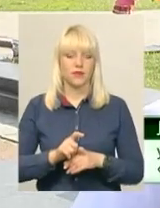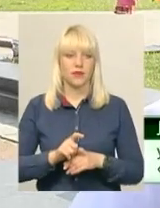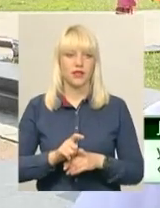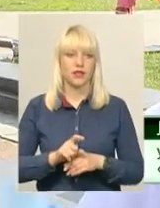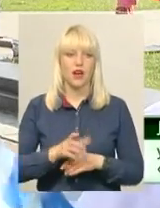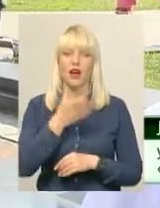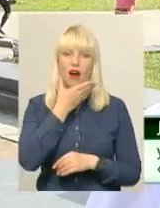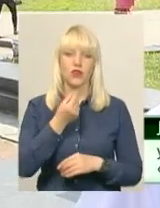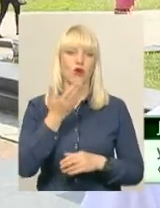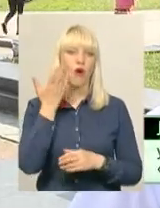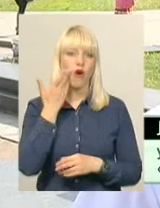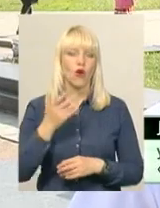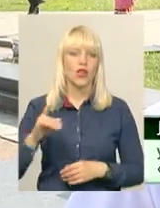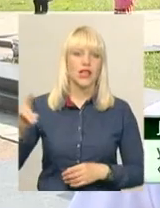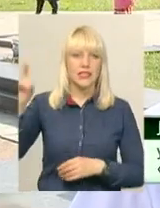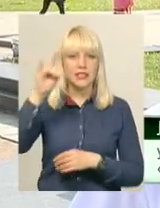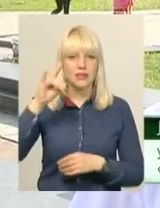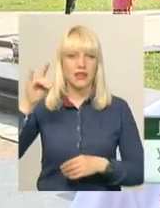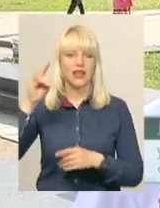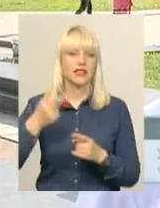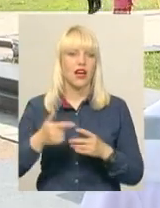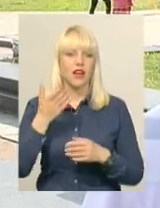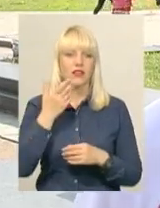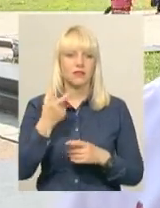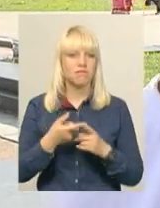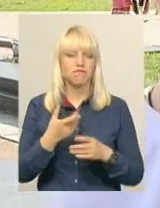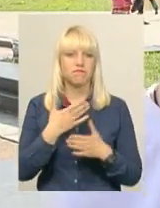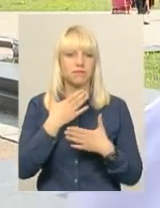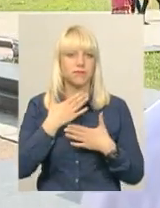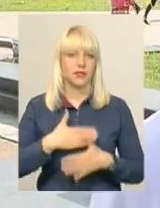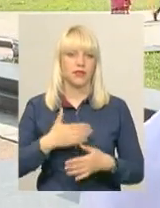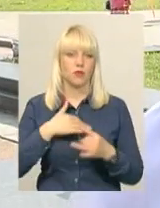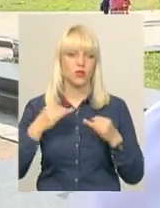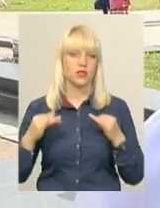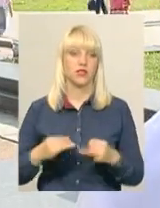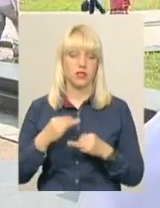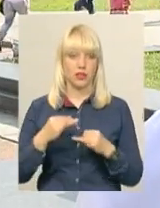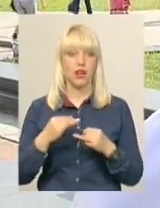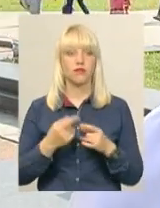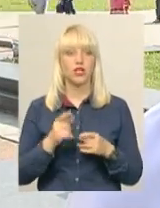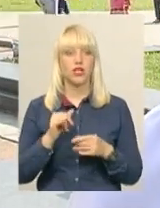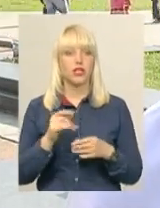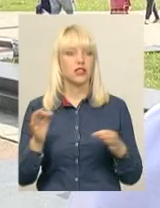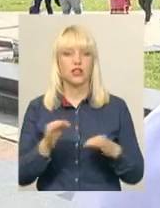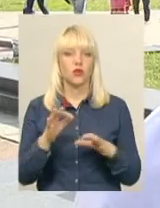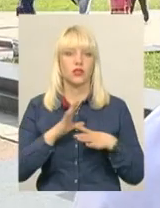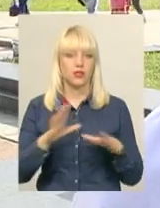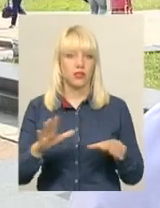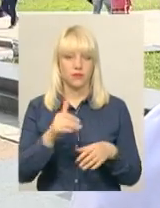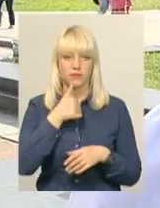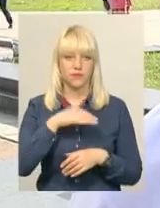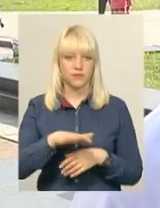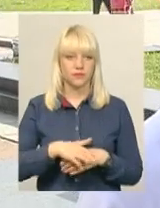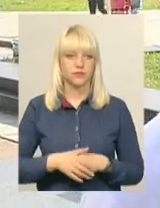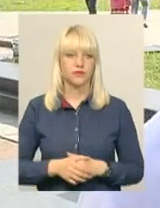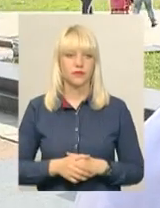літає, ти їм пидаєш, вправляти, це дуже цікаво. Тим більше раніше я їх ніколи не запускав, біло,